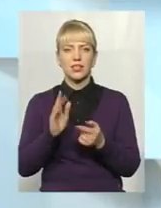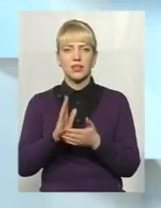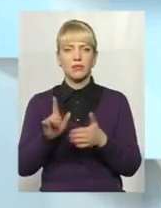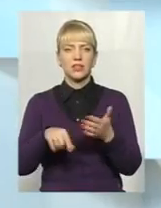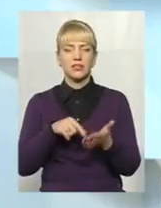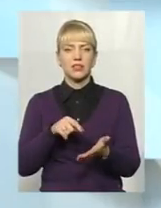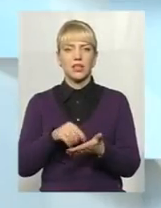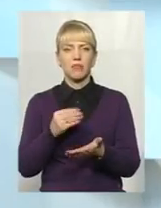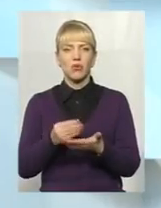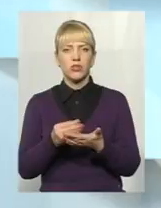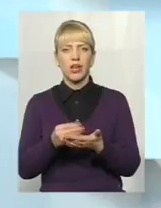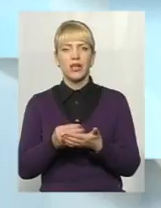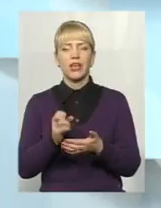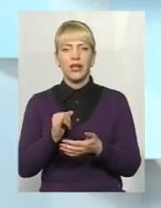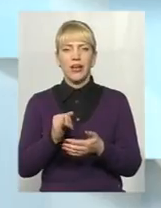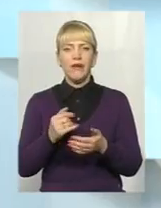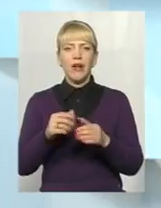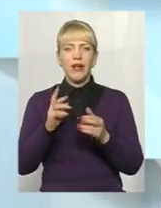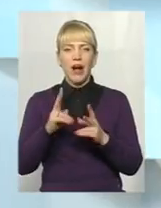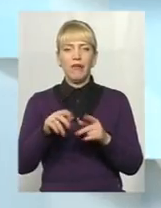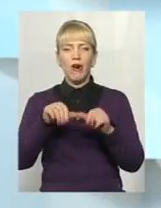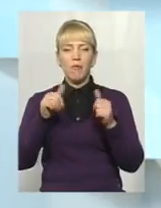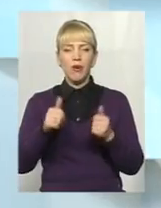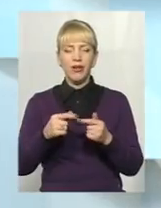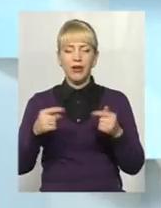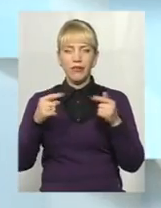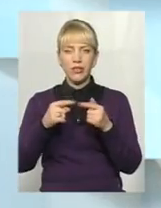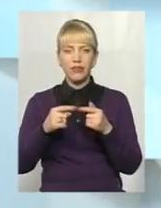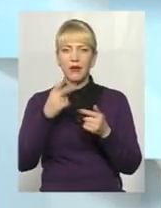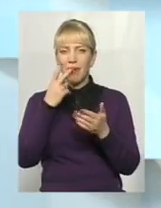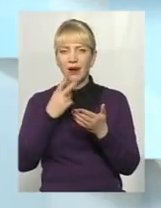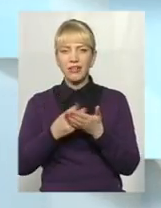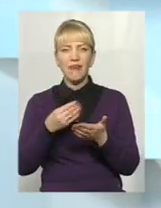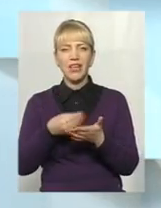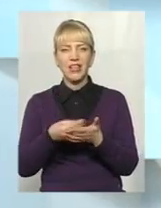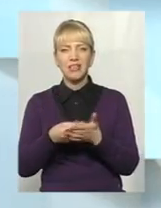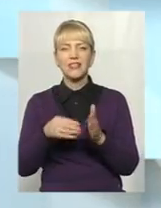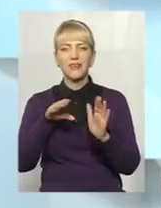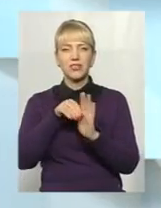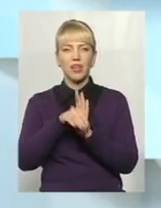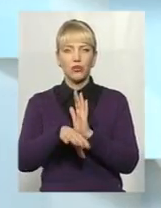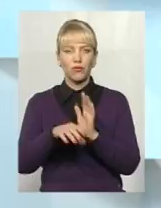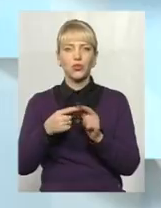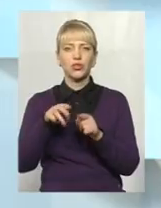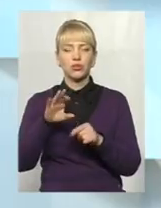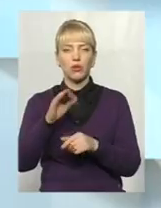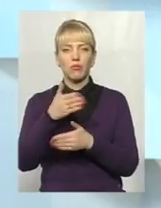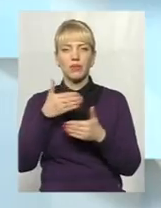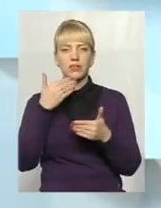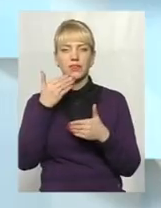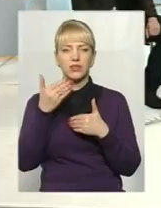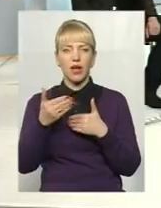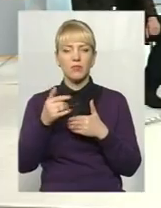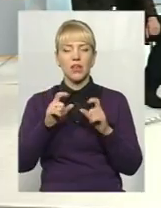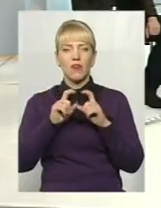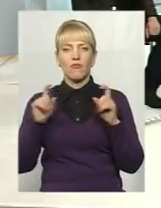після того, як формується чітка картина бачення фінансової складової, то ми, звичайно, звертаємося і в фонд